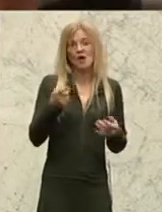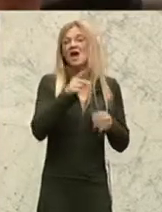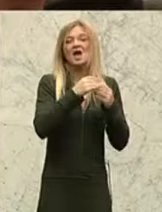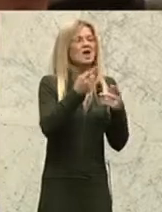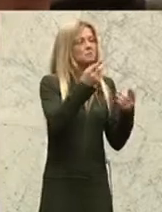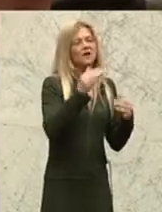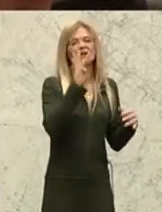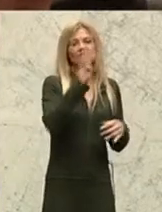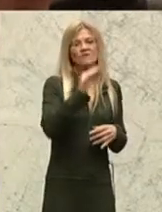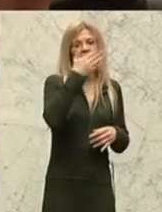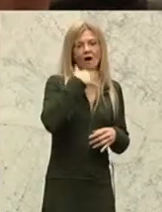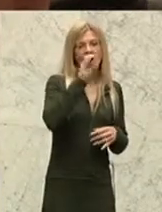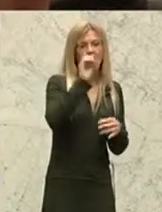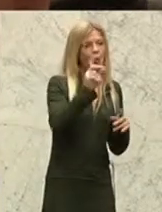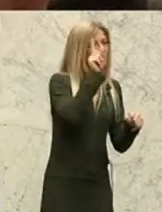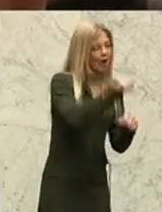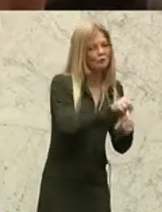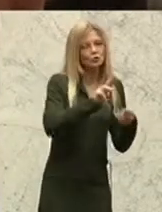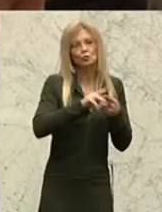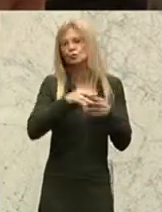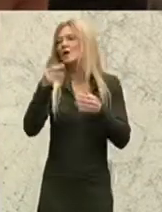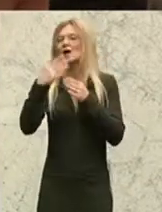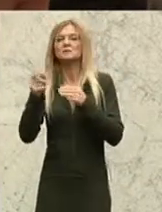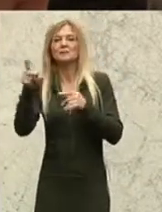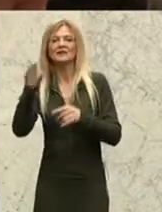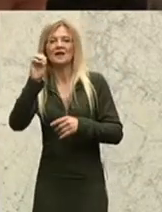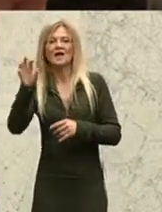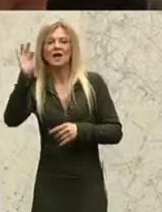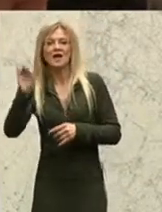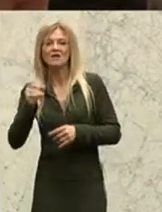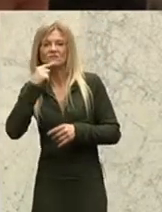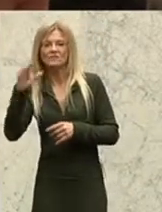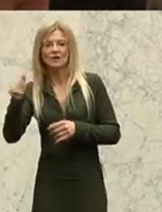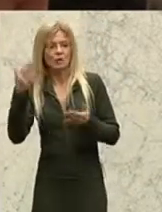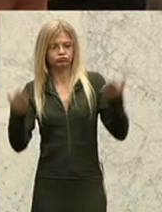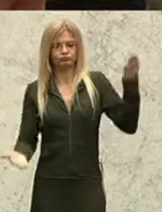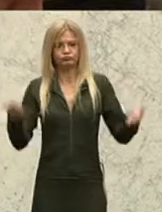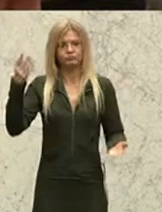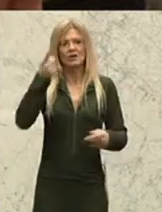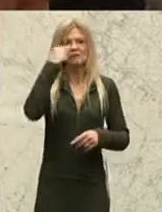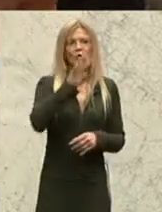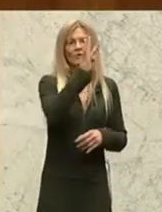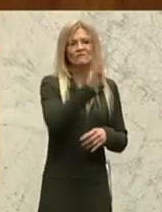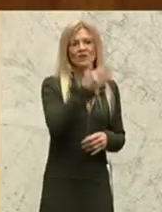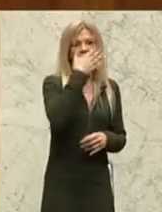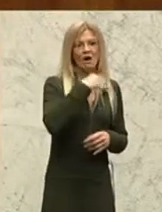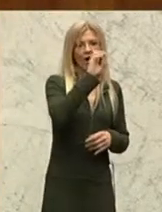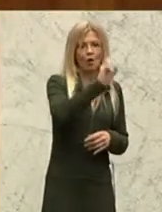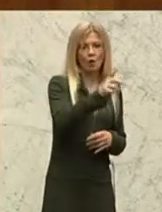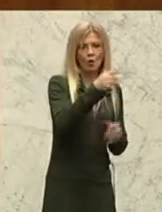WHO, Experten im Auftrag der EFSA. Insofern unterschiedlich, weil die WHO-Experten eine